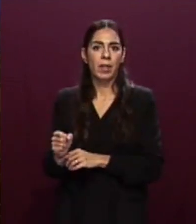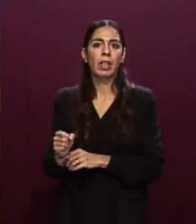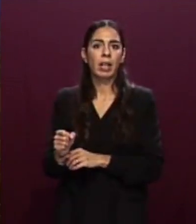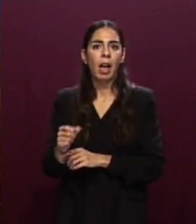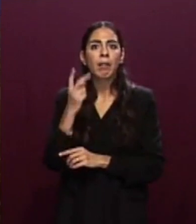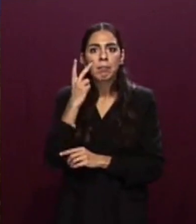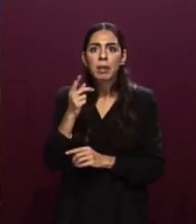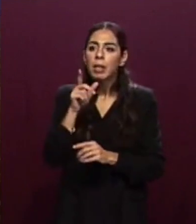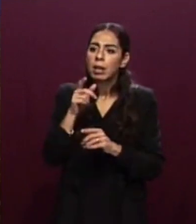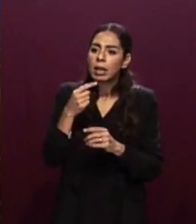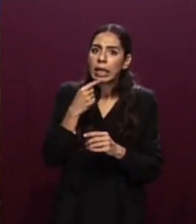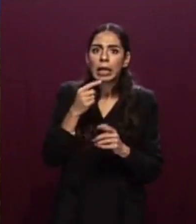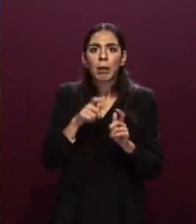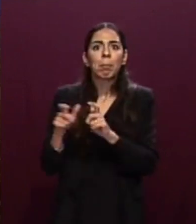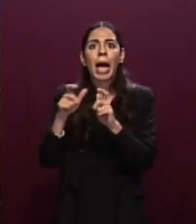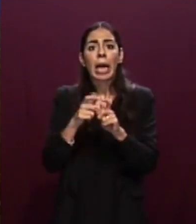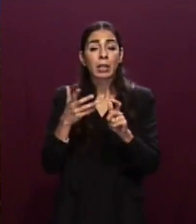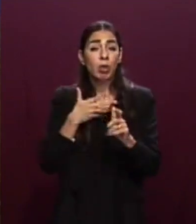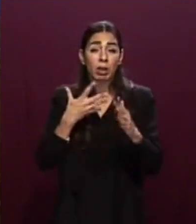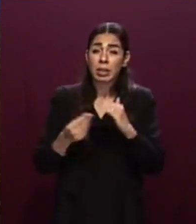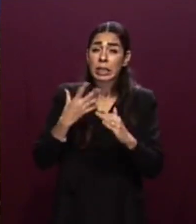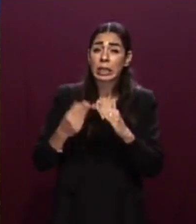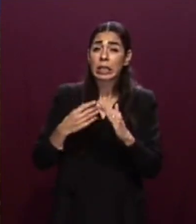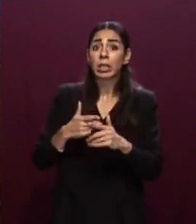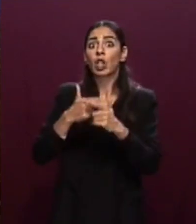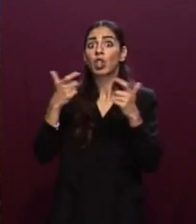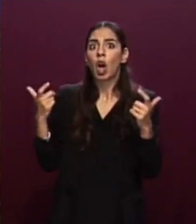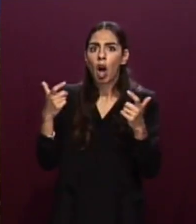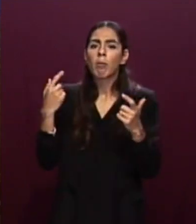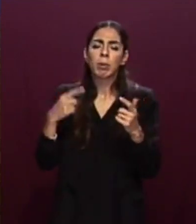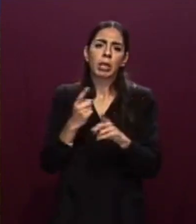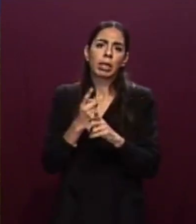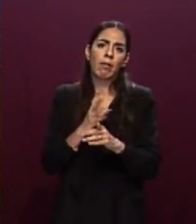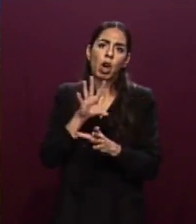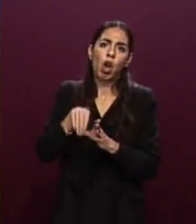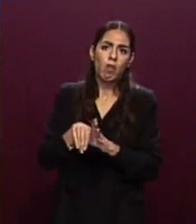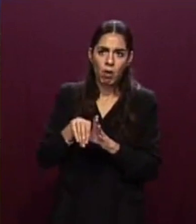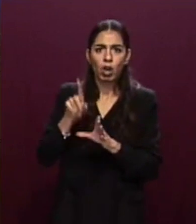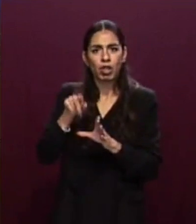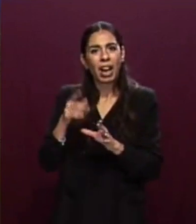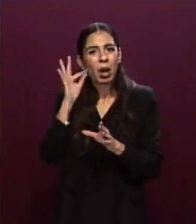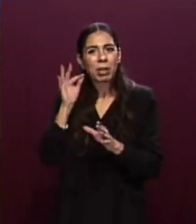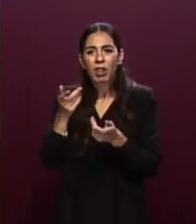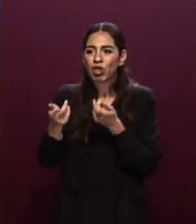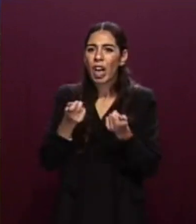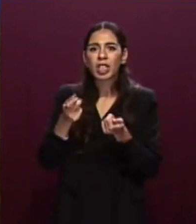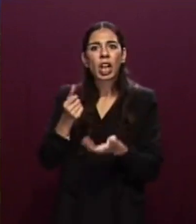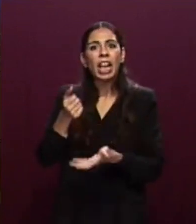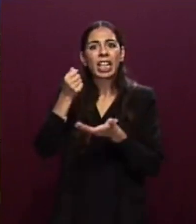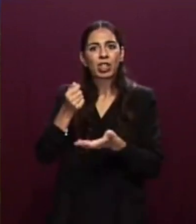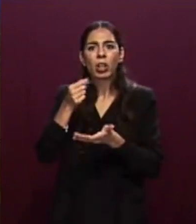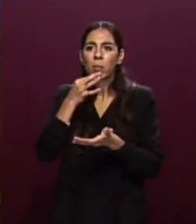esplosive e che devono essere coinvolti nella gestione delle risorse messe a disposizione affinché si realizzino processi di crescita